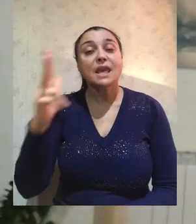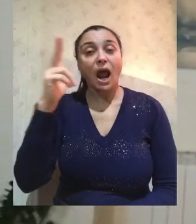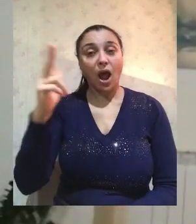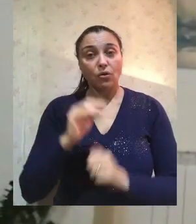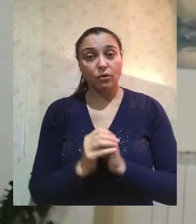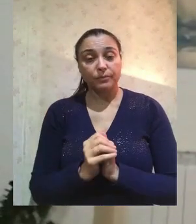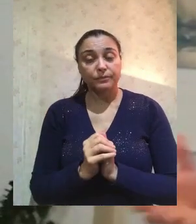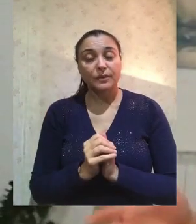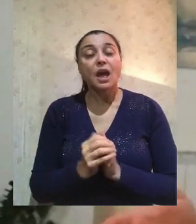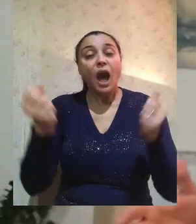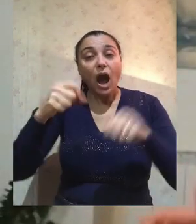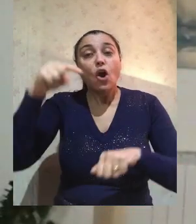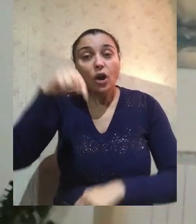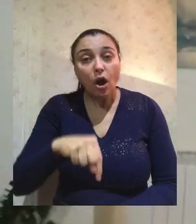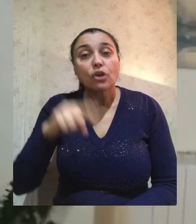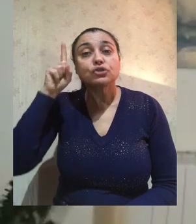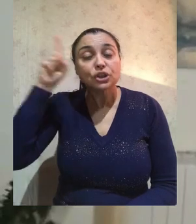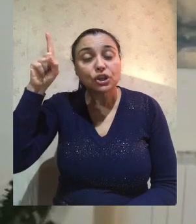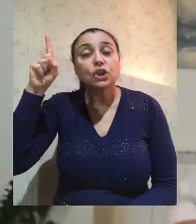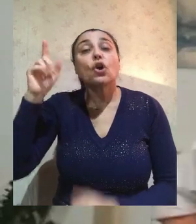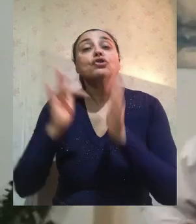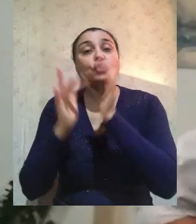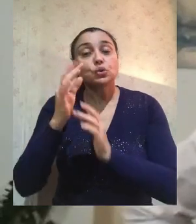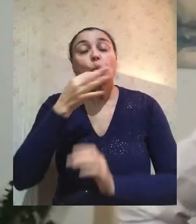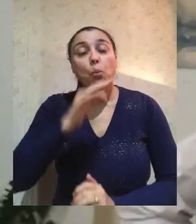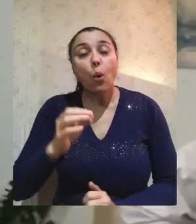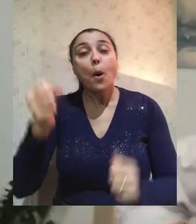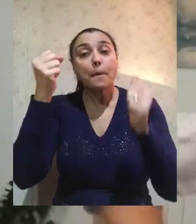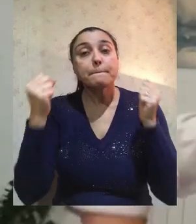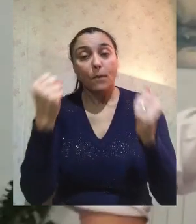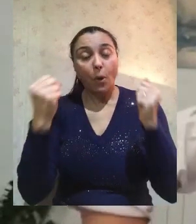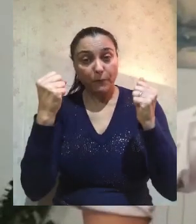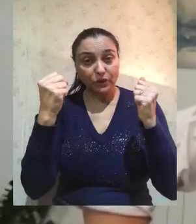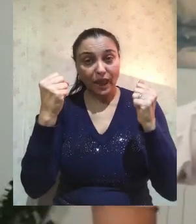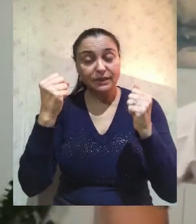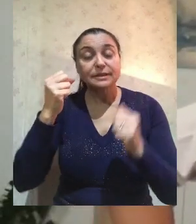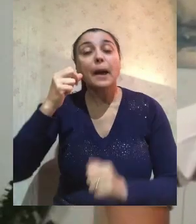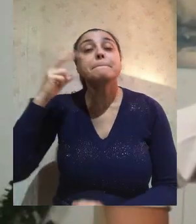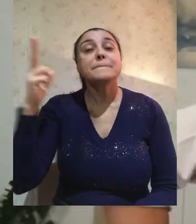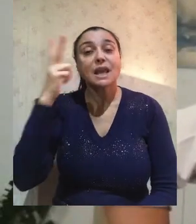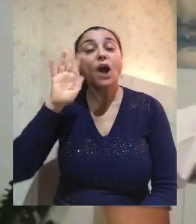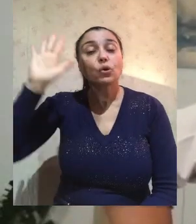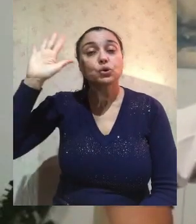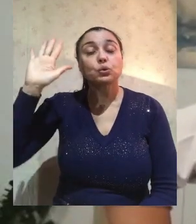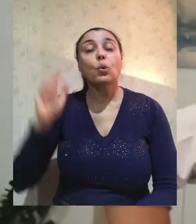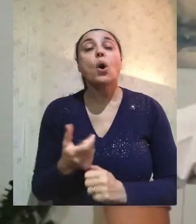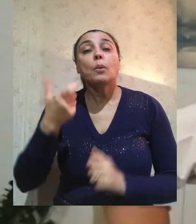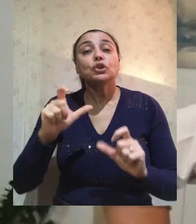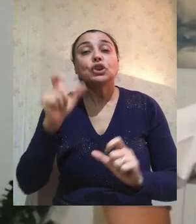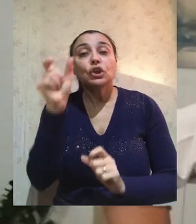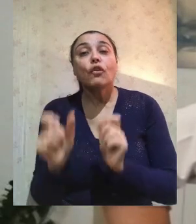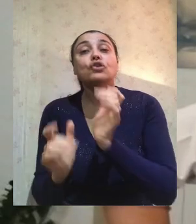odierni, anche ai nostri tempi, perché oggi la potenza di Dio è con Gesù, perché Gesù è